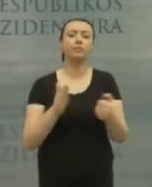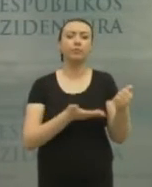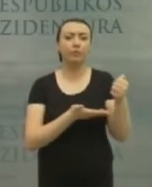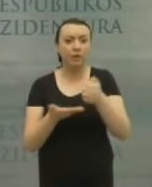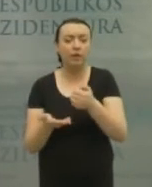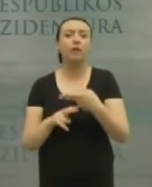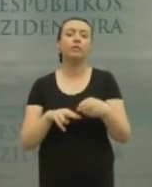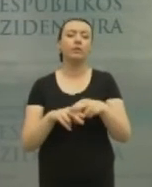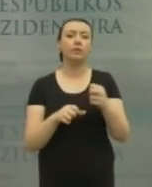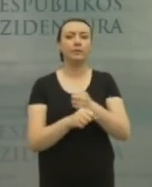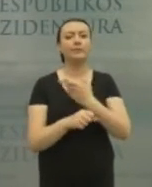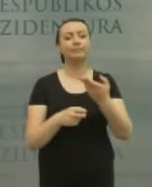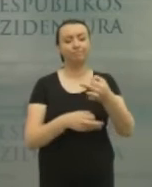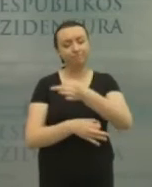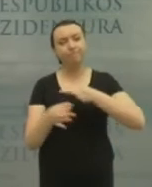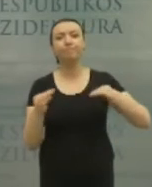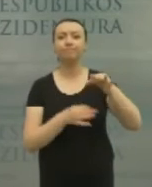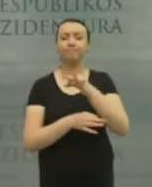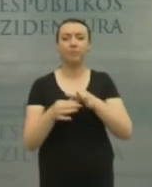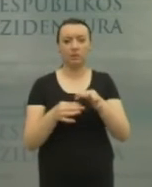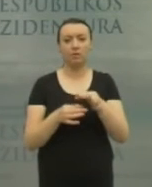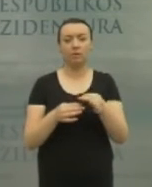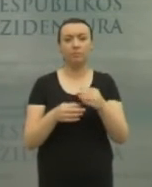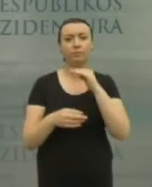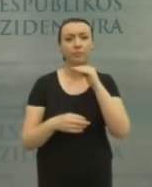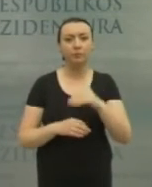būtų gerai dėl to sutarti ir diskusijų jų vėliau nebeturėti.